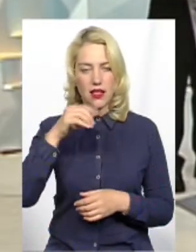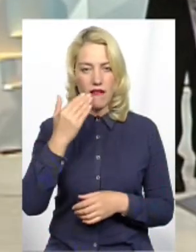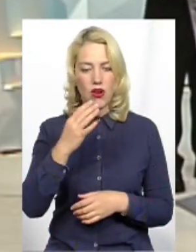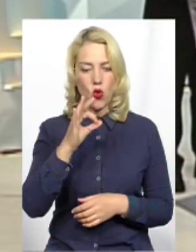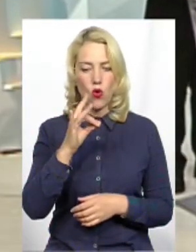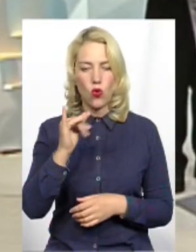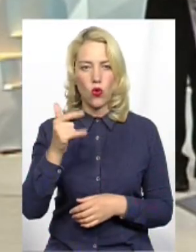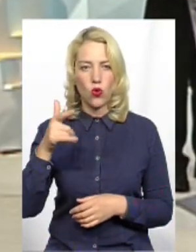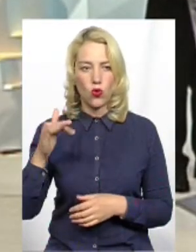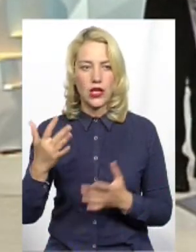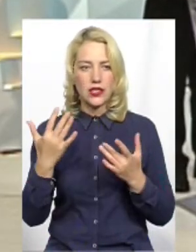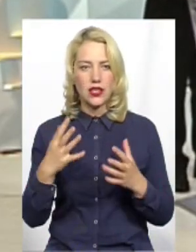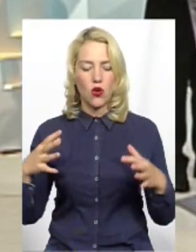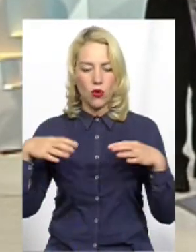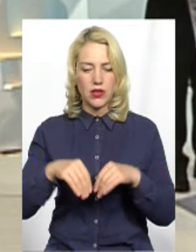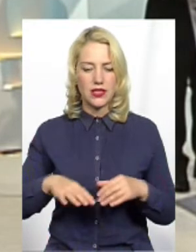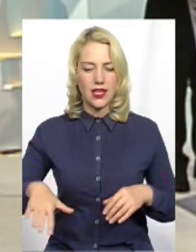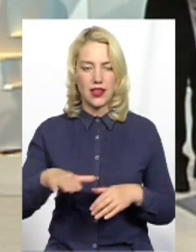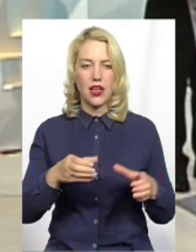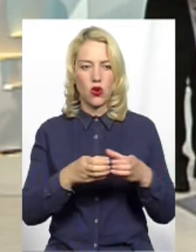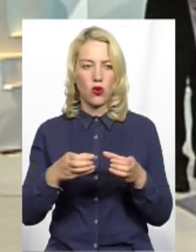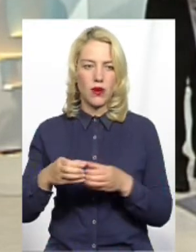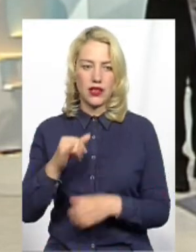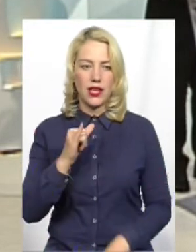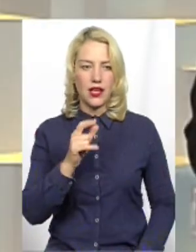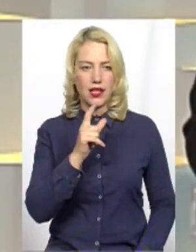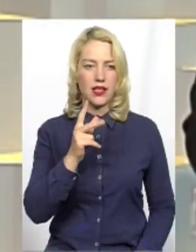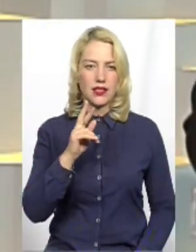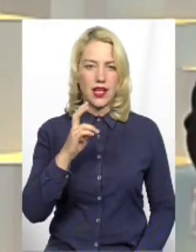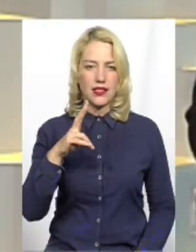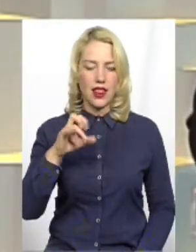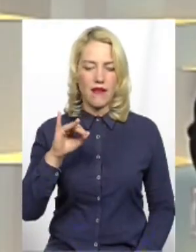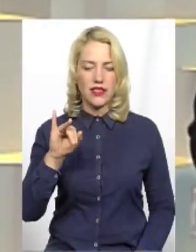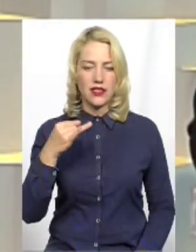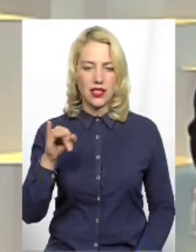Отож, скільки об'єднаних тергромад в Ізяславському районі?